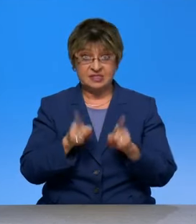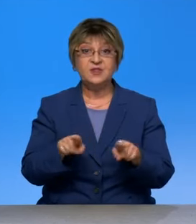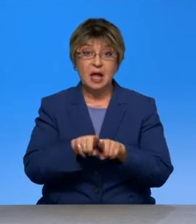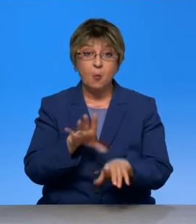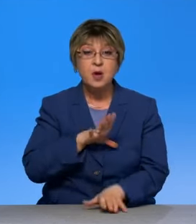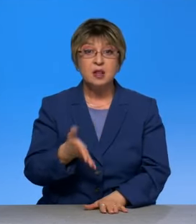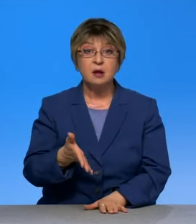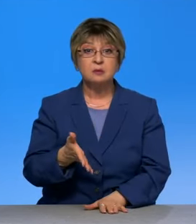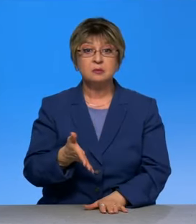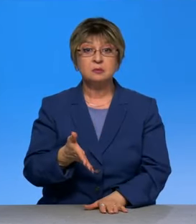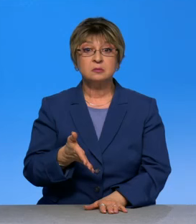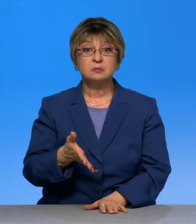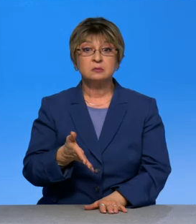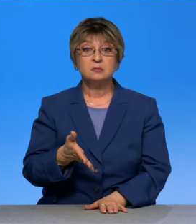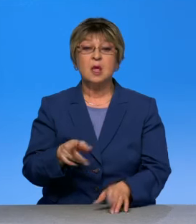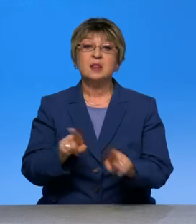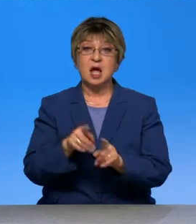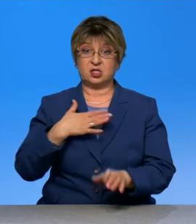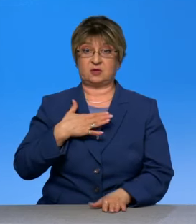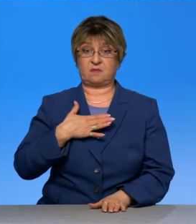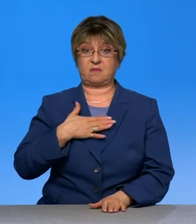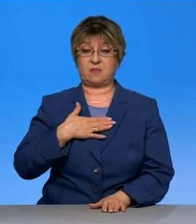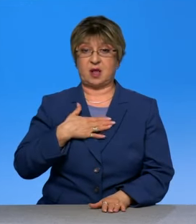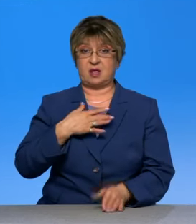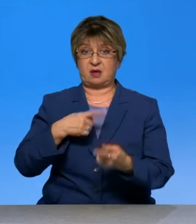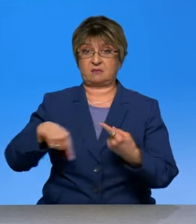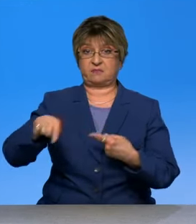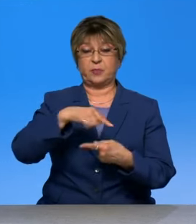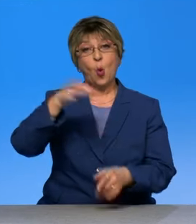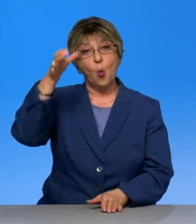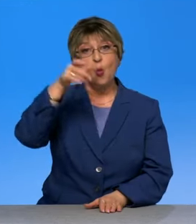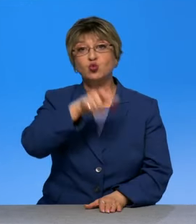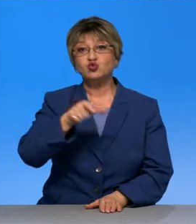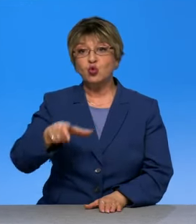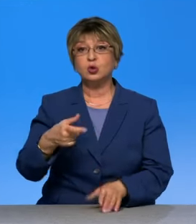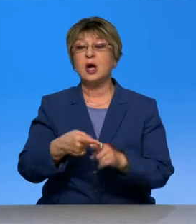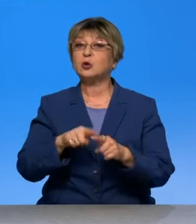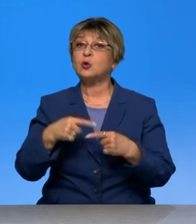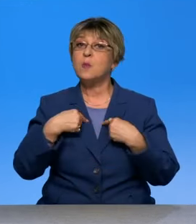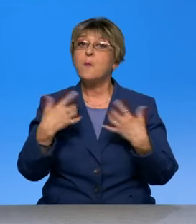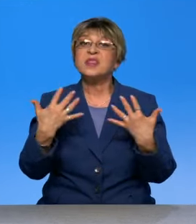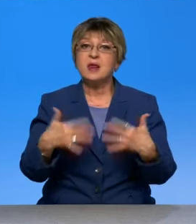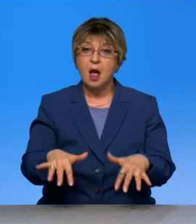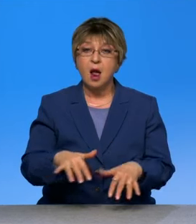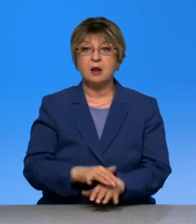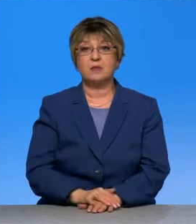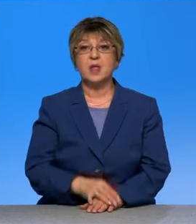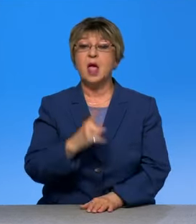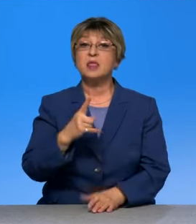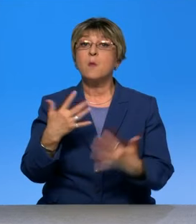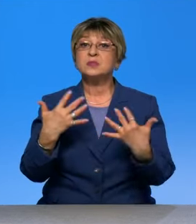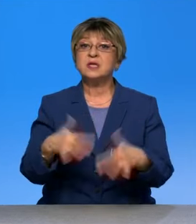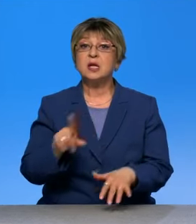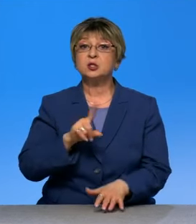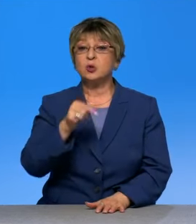нет? Тоже среди моего круга ведущие такие ученые, которые мы потеряли. Одни потеряли за то, что не